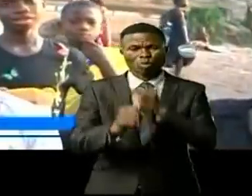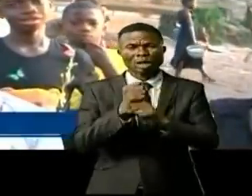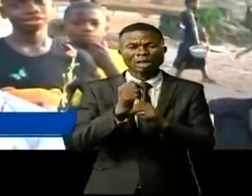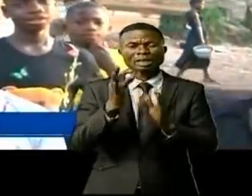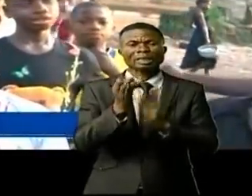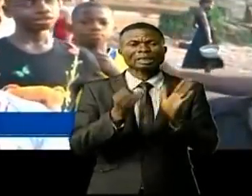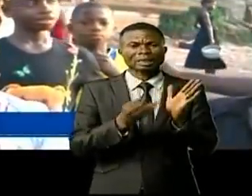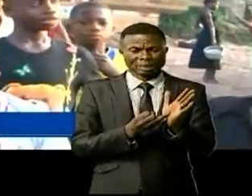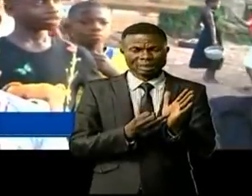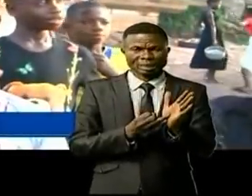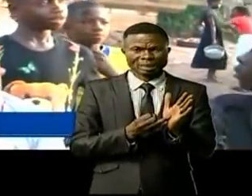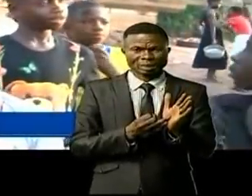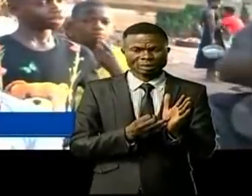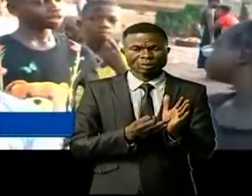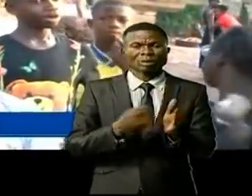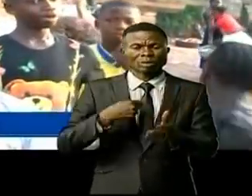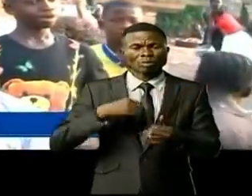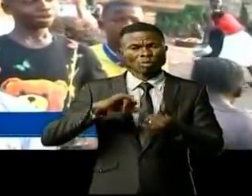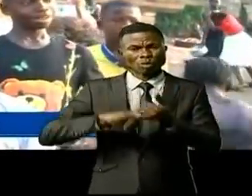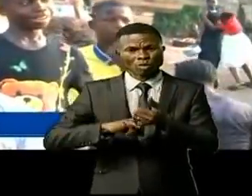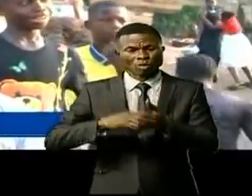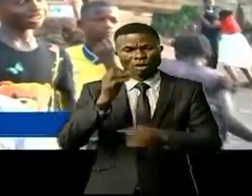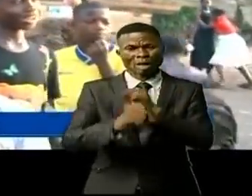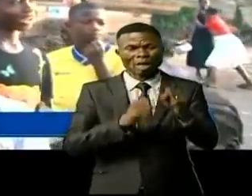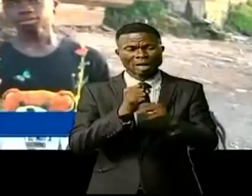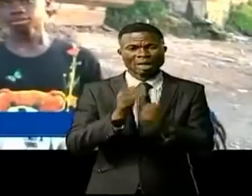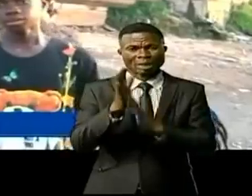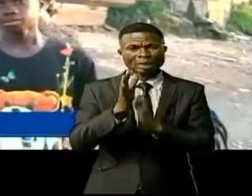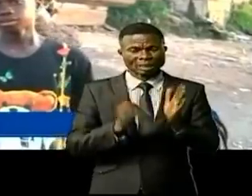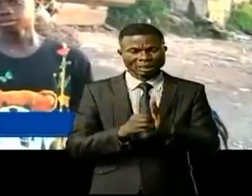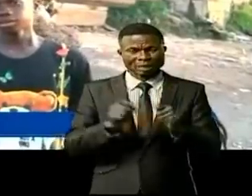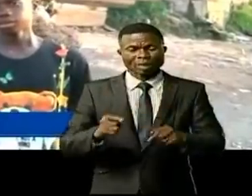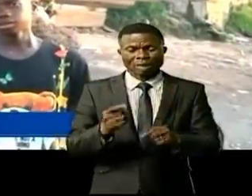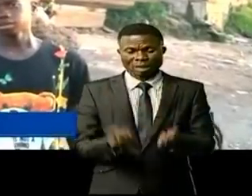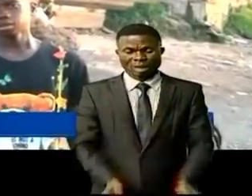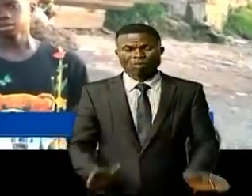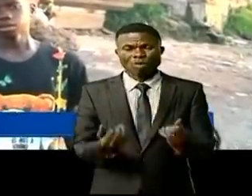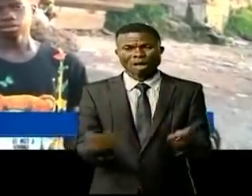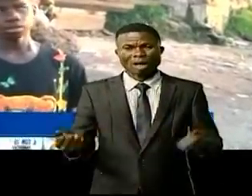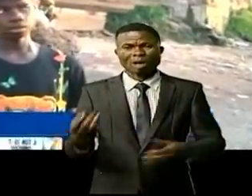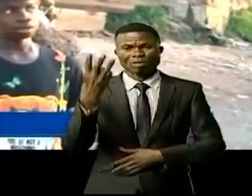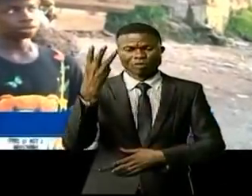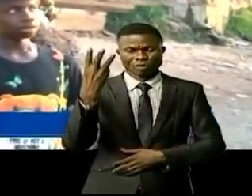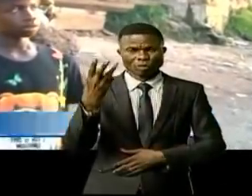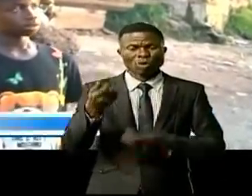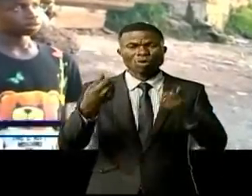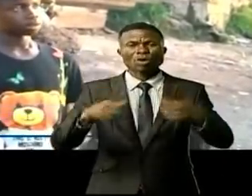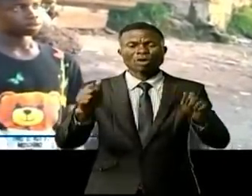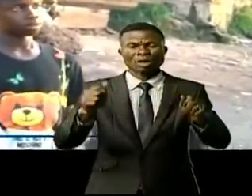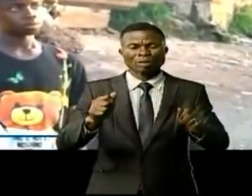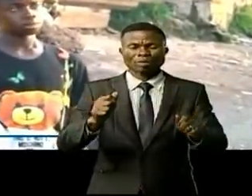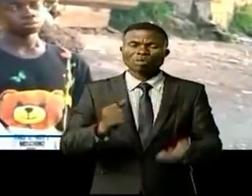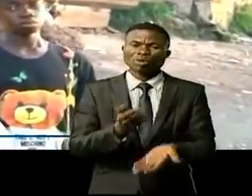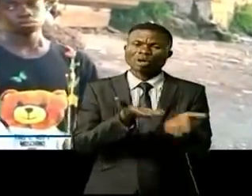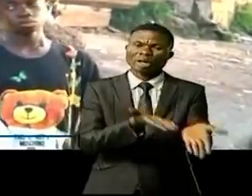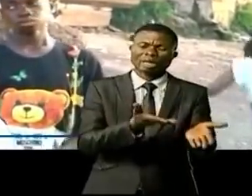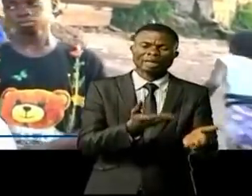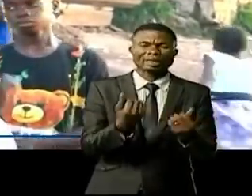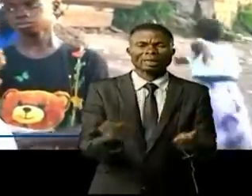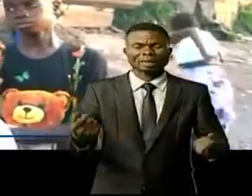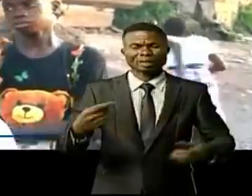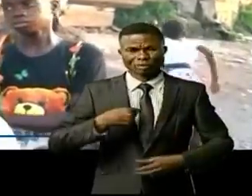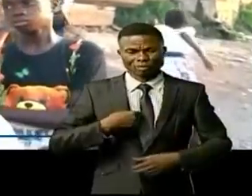J'ai 27 ans et je me suis mariée à 17 ans. Aujourd'hui, j'ai trois enfants. Je vends pour subvenir à mes besoins.